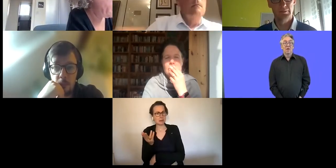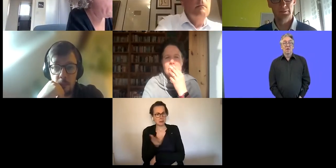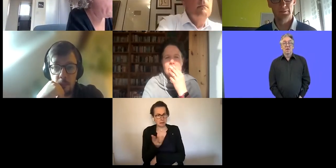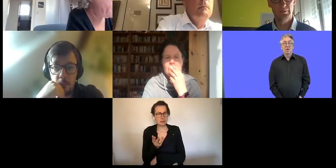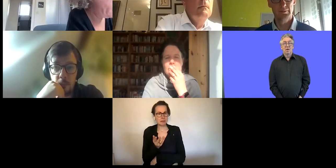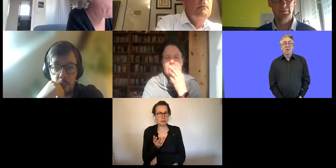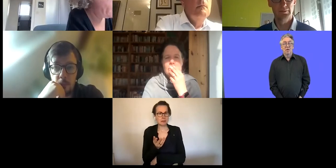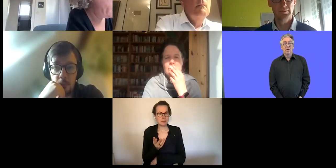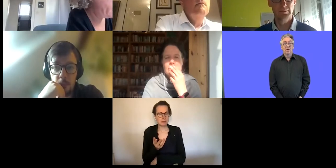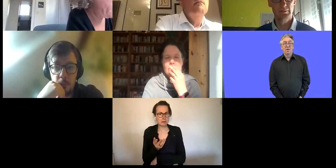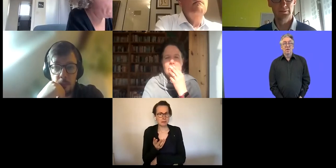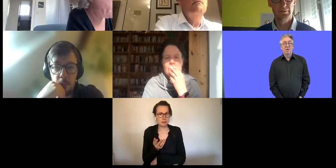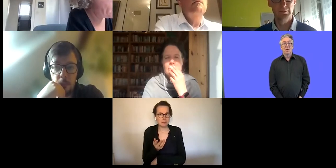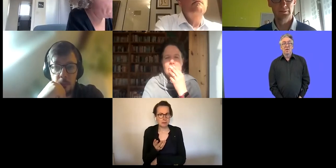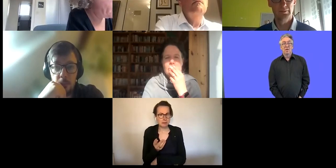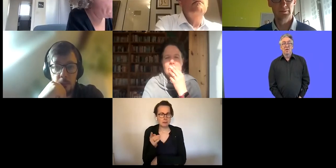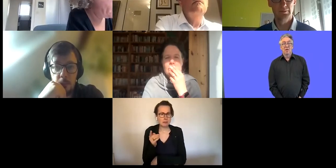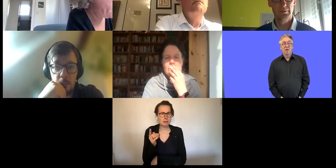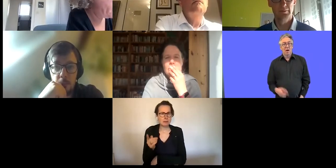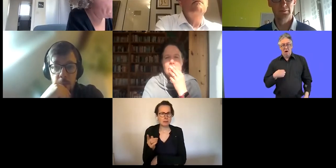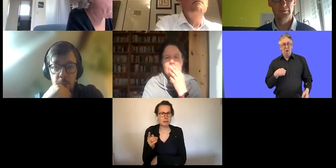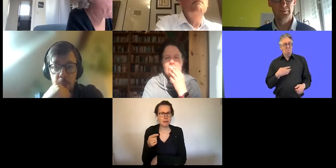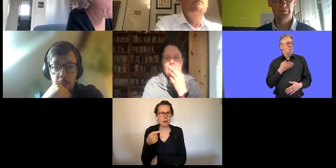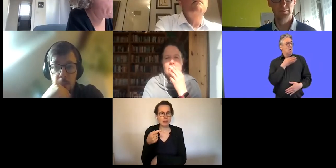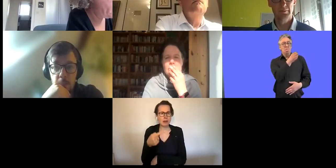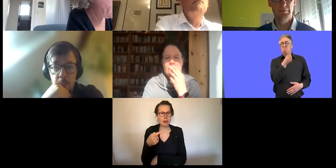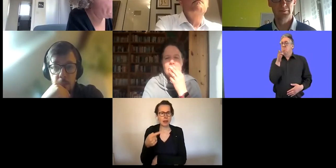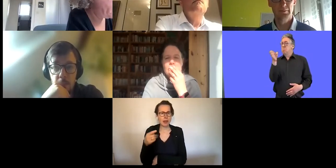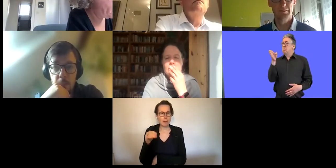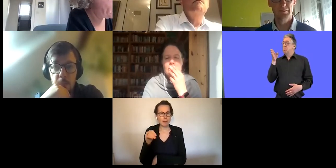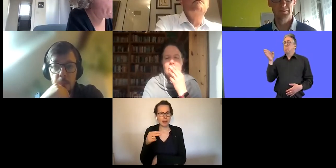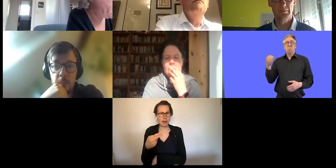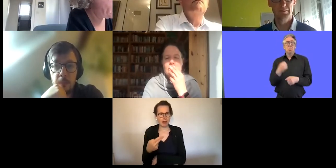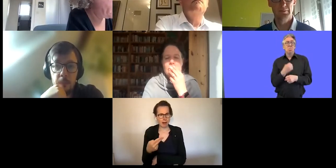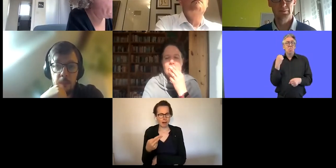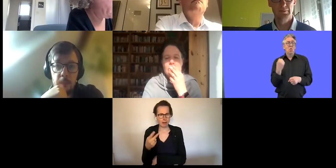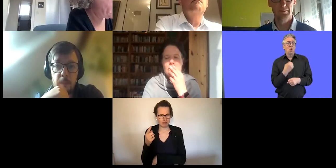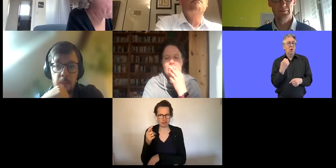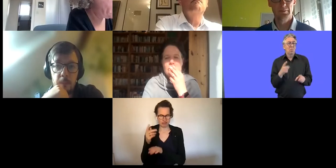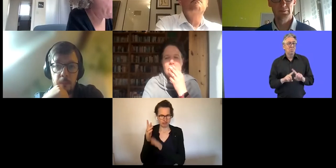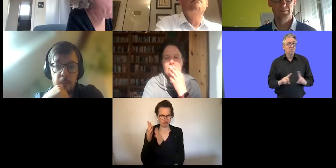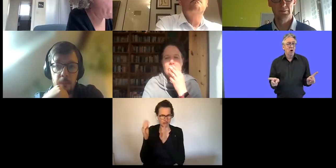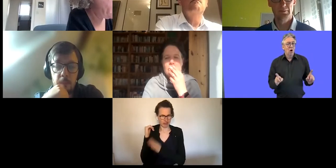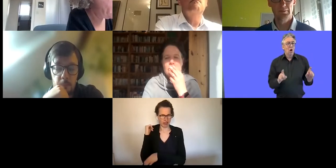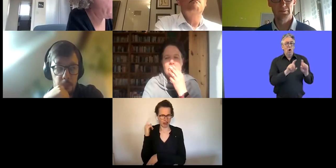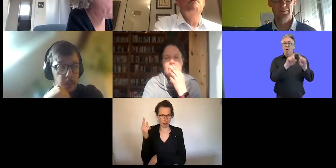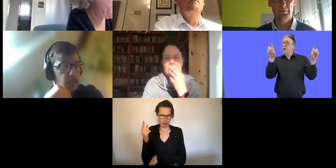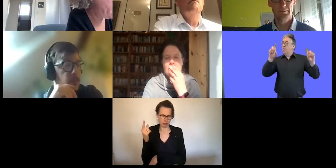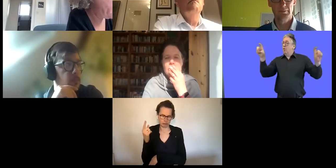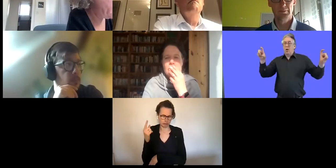GmbH alles andere als inklusiv.